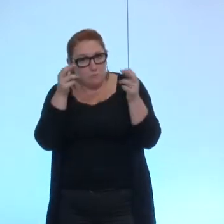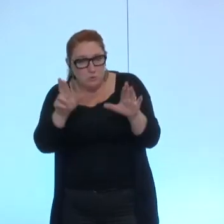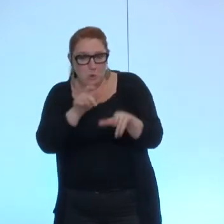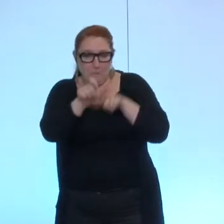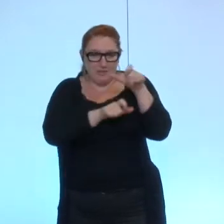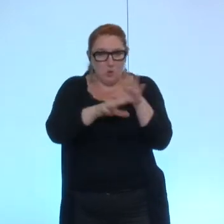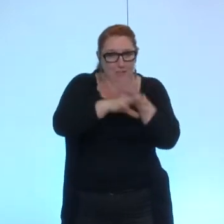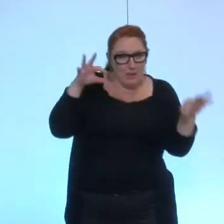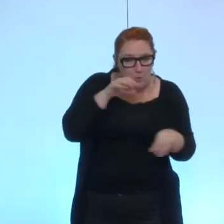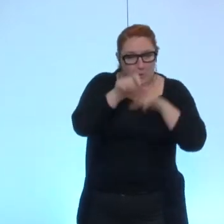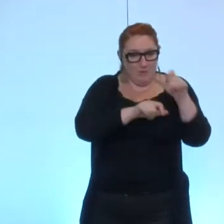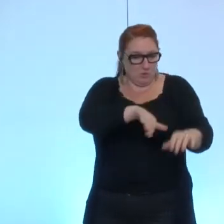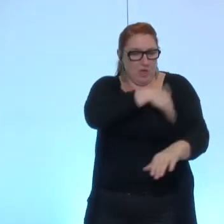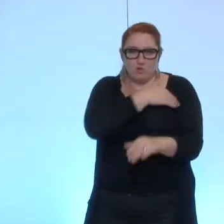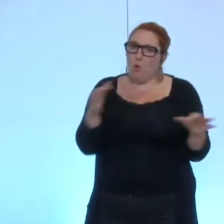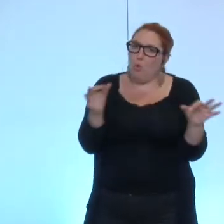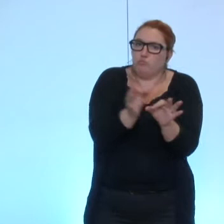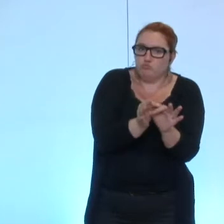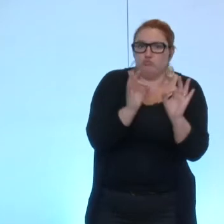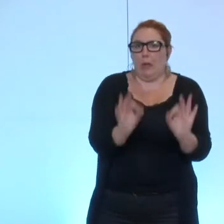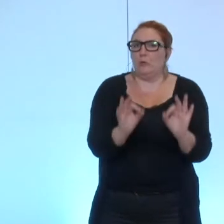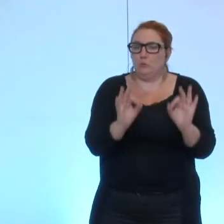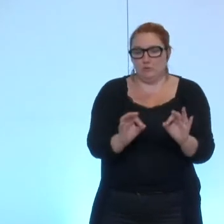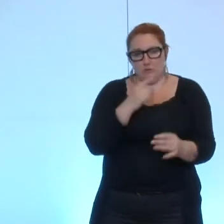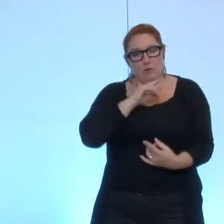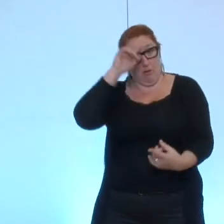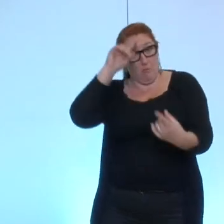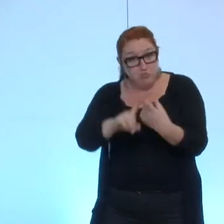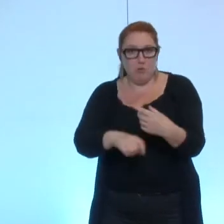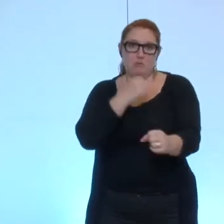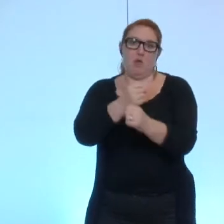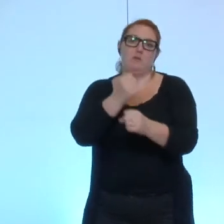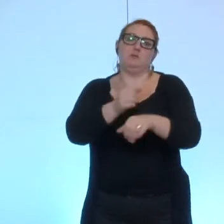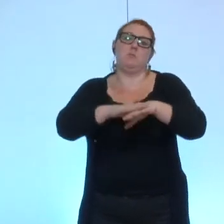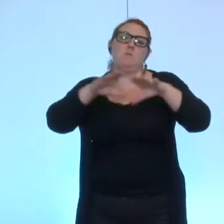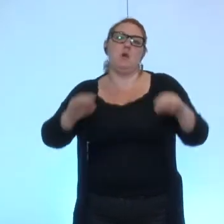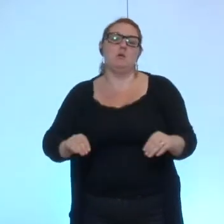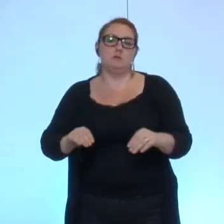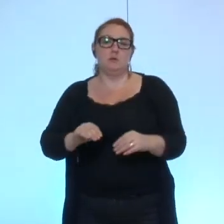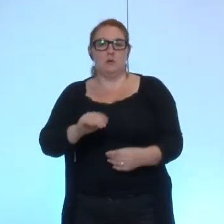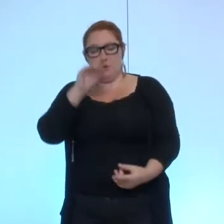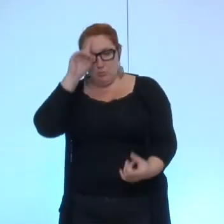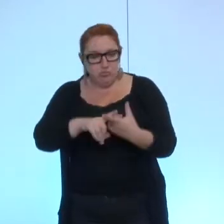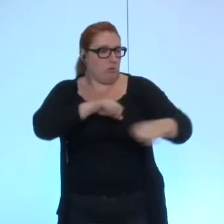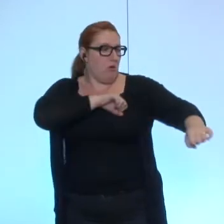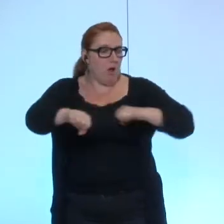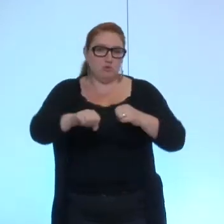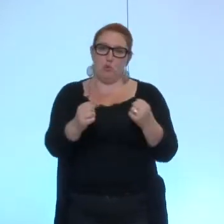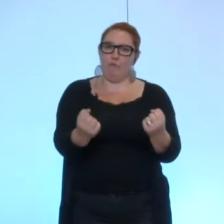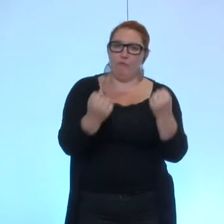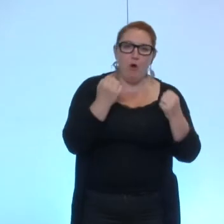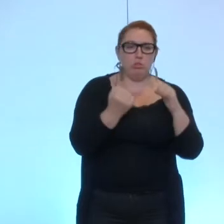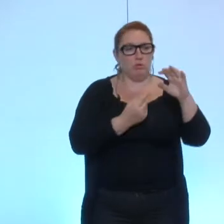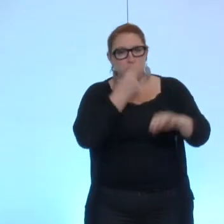'agents assez réduit qui permettent un temps de travail fort et des actions fortes avec de fait comme l'a rappelé Madame Boileau